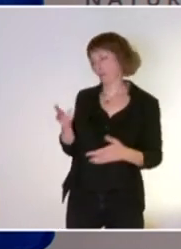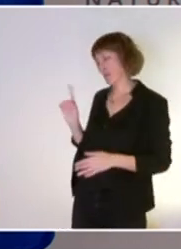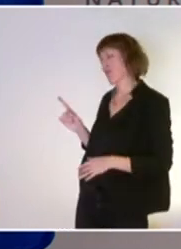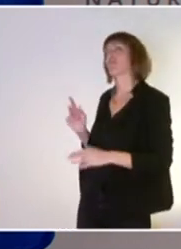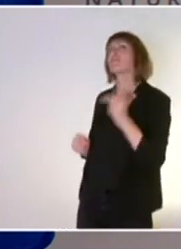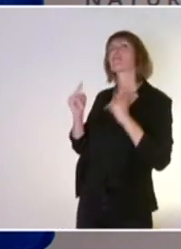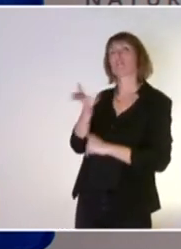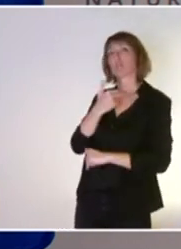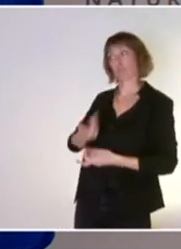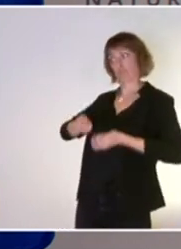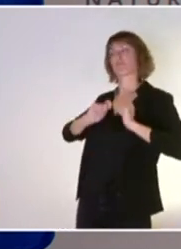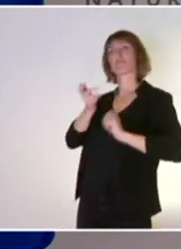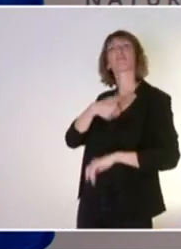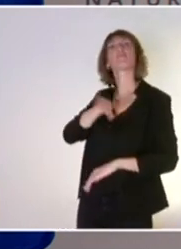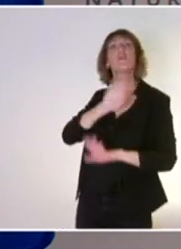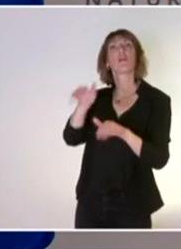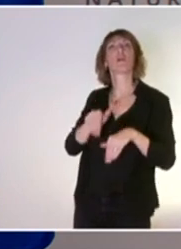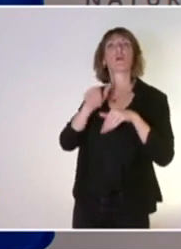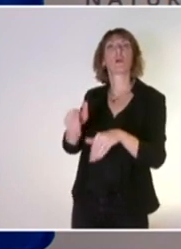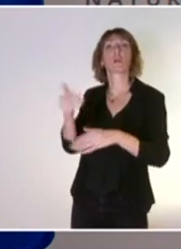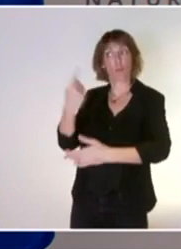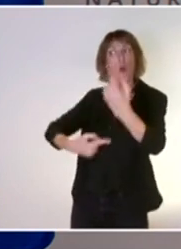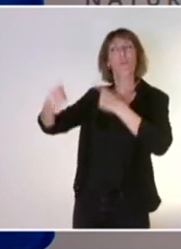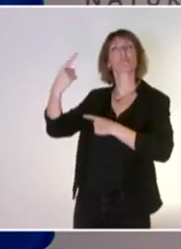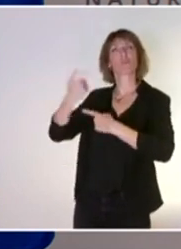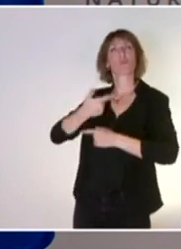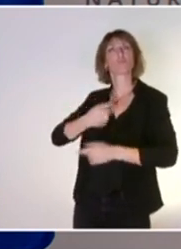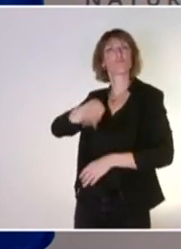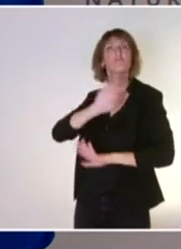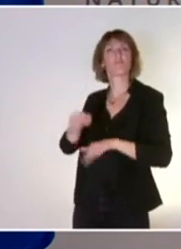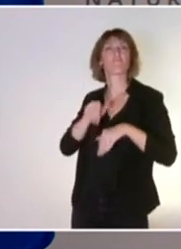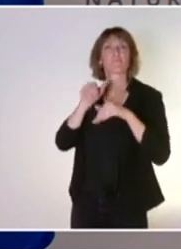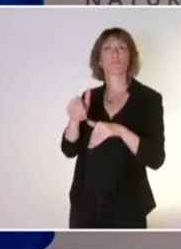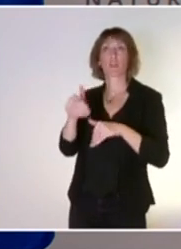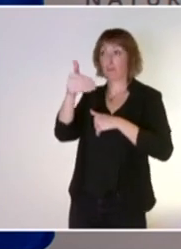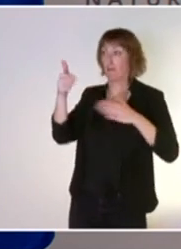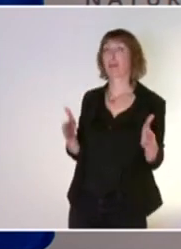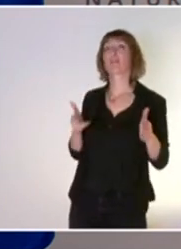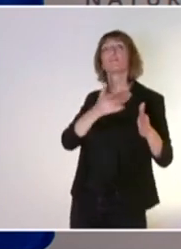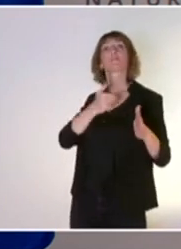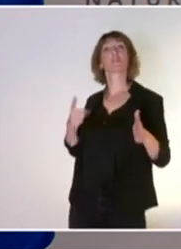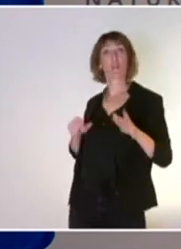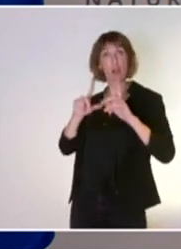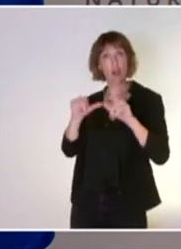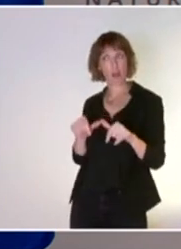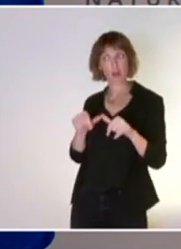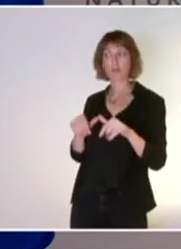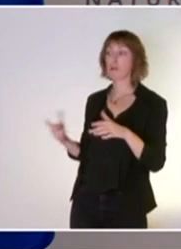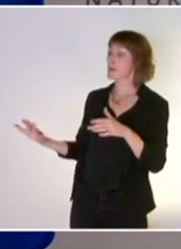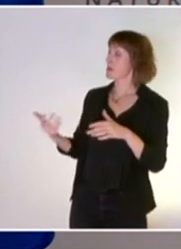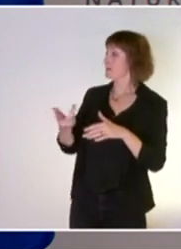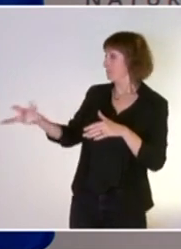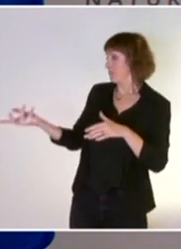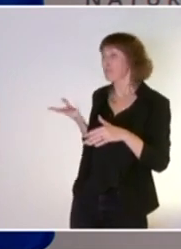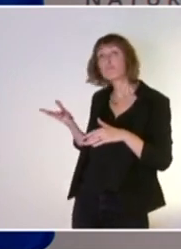de ces aires et de ces espaces et donc de l'ambition qu'elles portent. Ce qui veut dire qu'on a un cadre national, cadre national dans lequel les régions vont